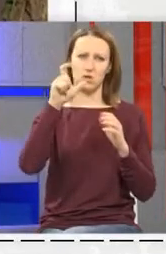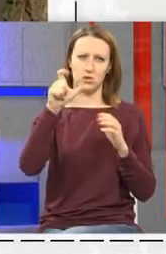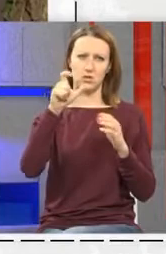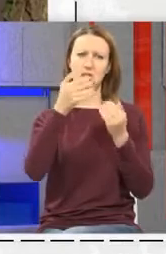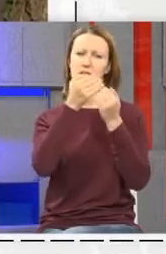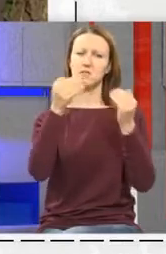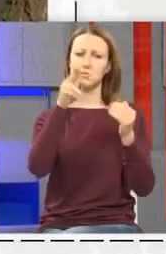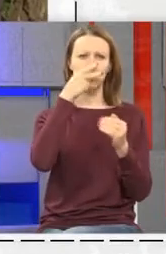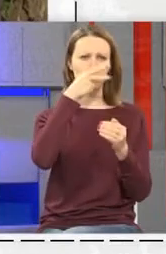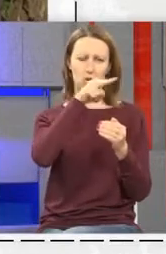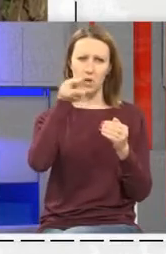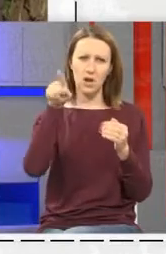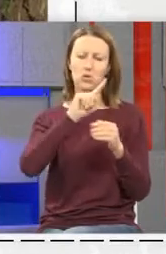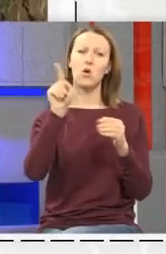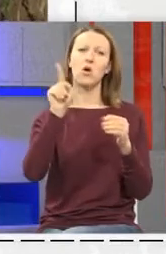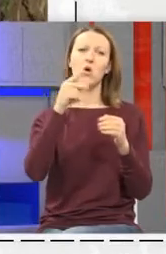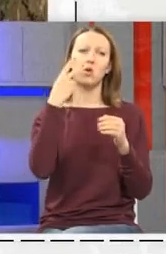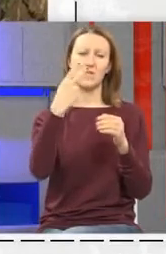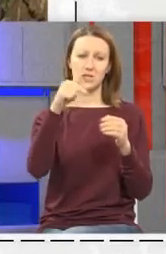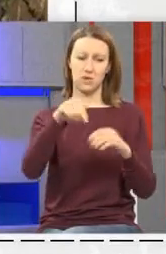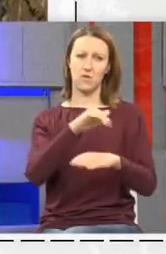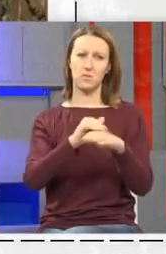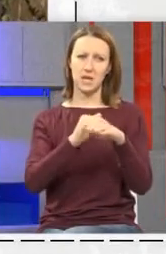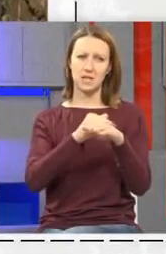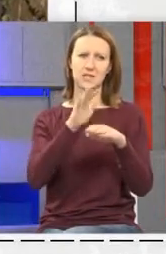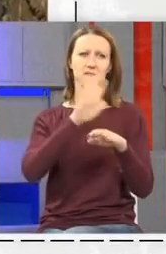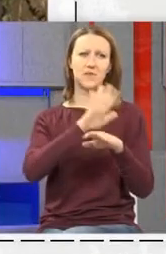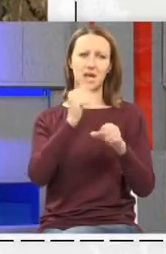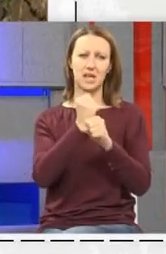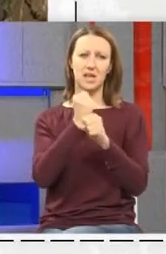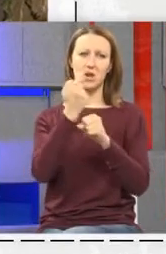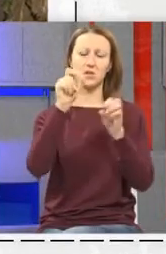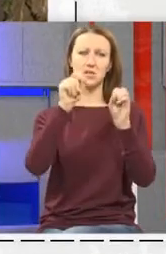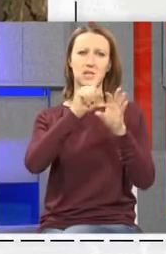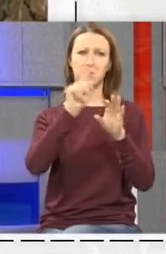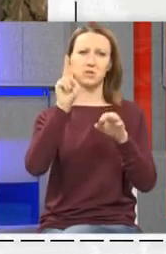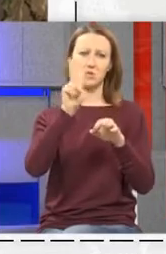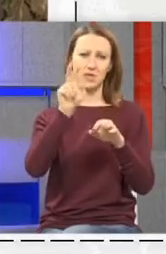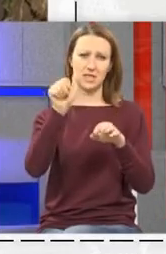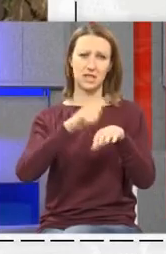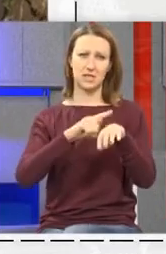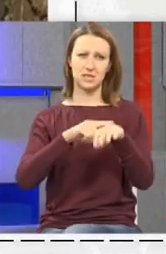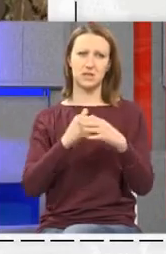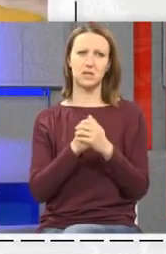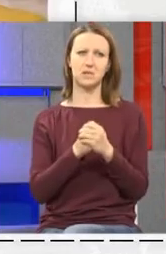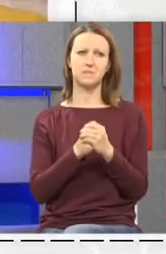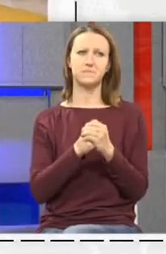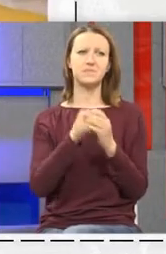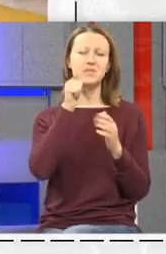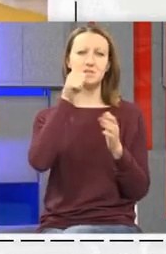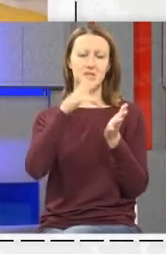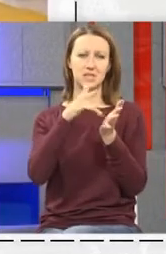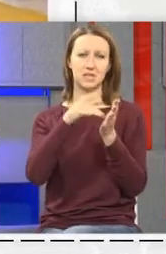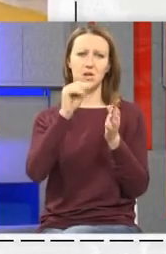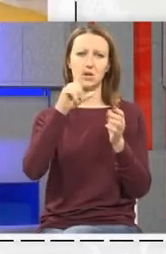Izložbu možete pogledati do 20. ovog mjeseca Svaki radni dan Od 17 do 21 sat Evo u dnevnom